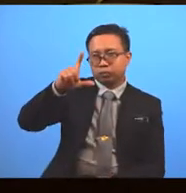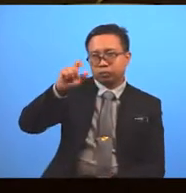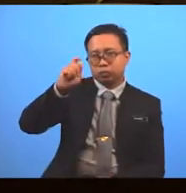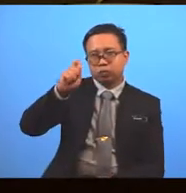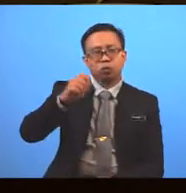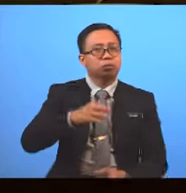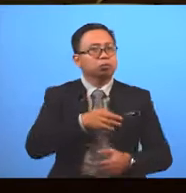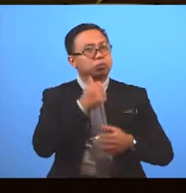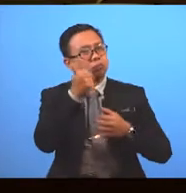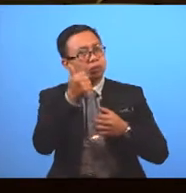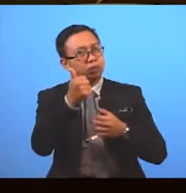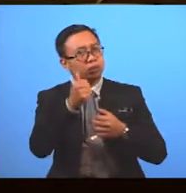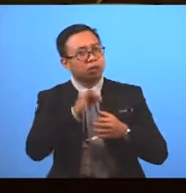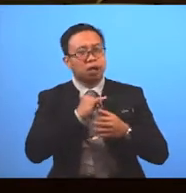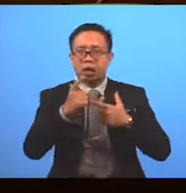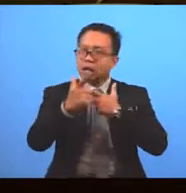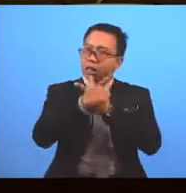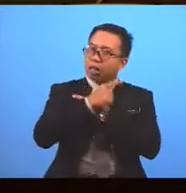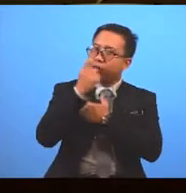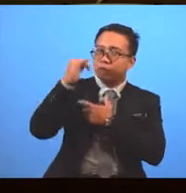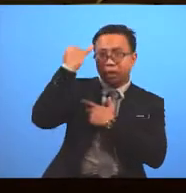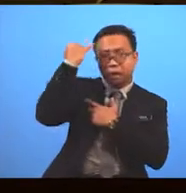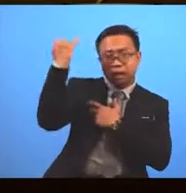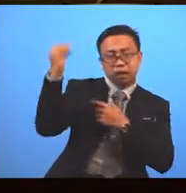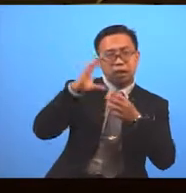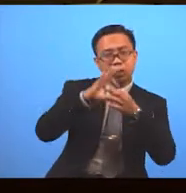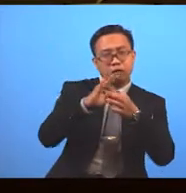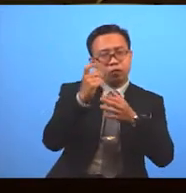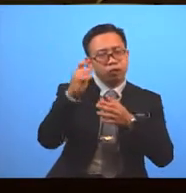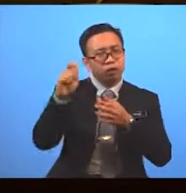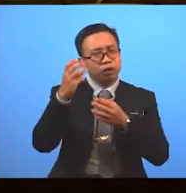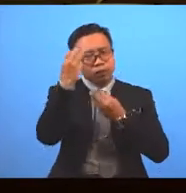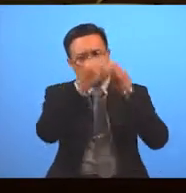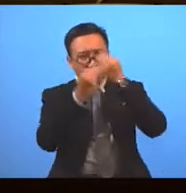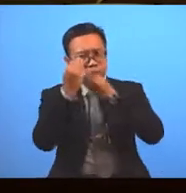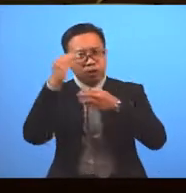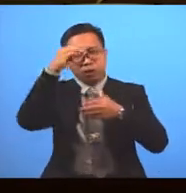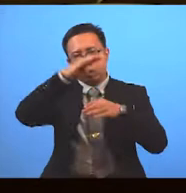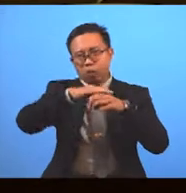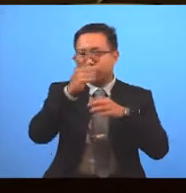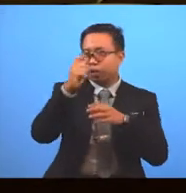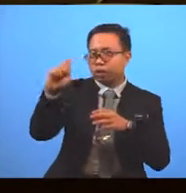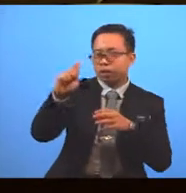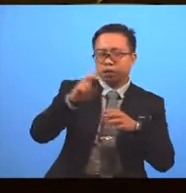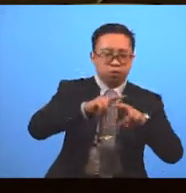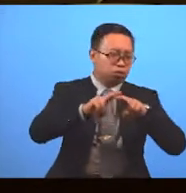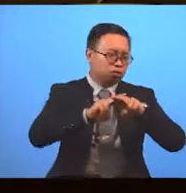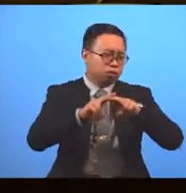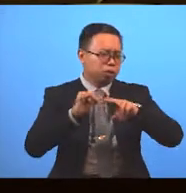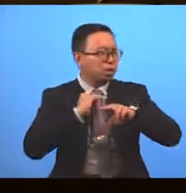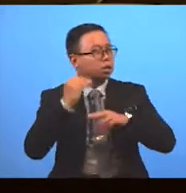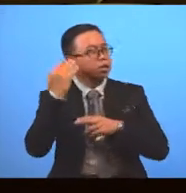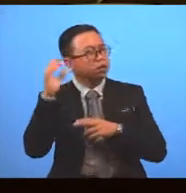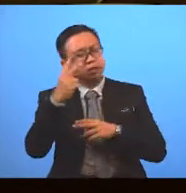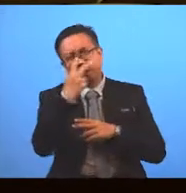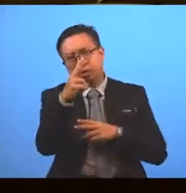interesting I love the idea of the movie Taking place on a train It's something that I haven't